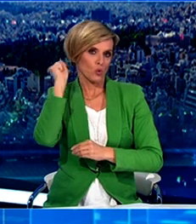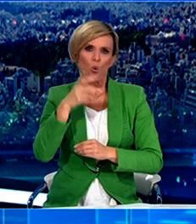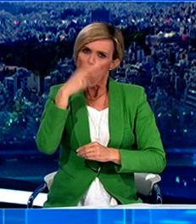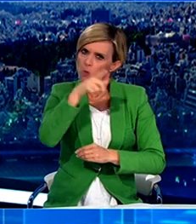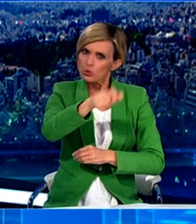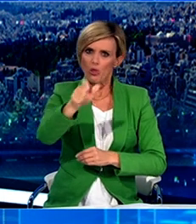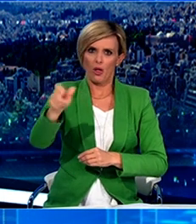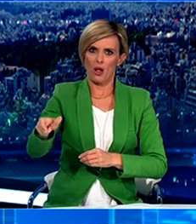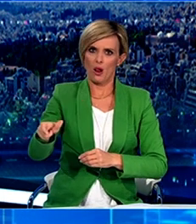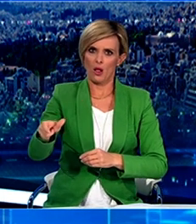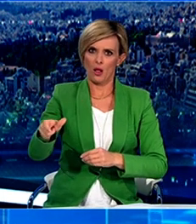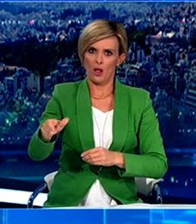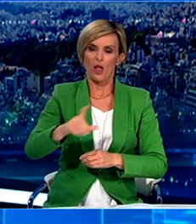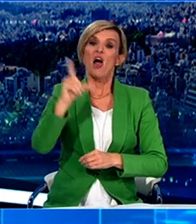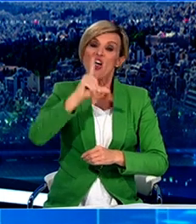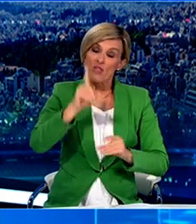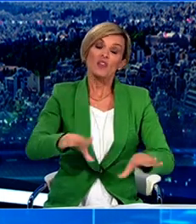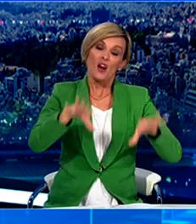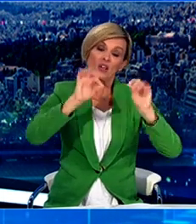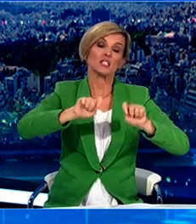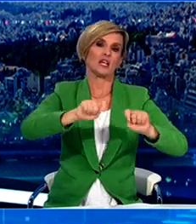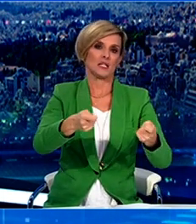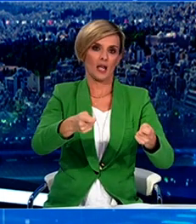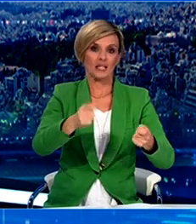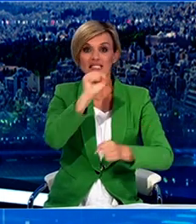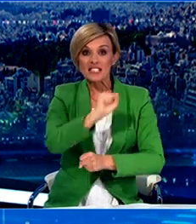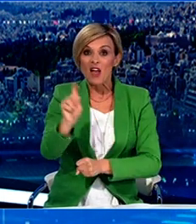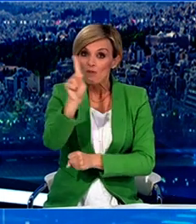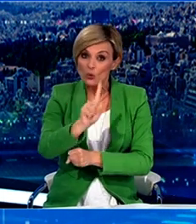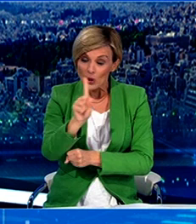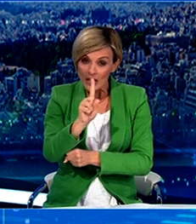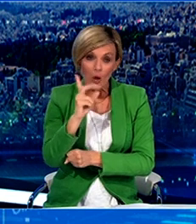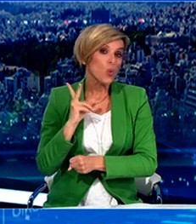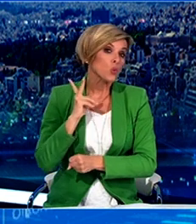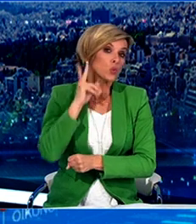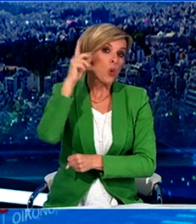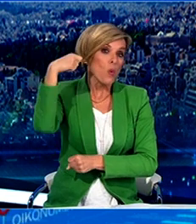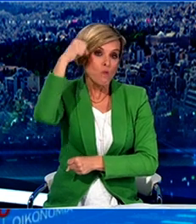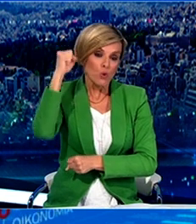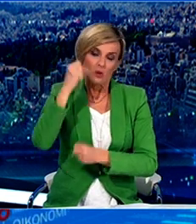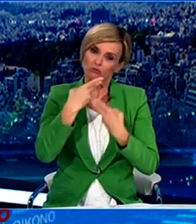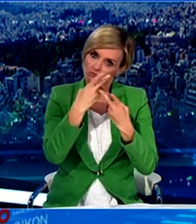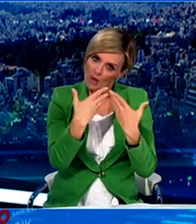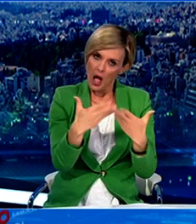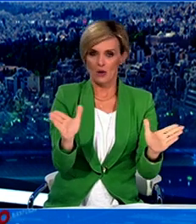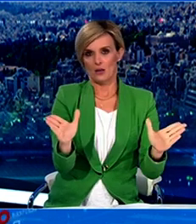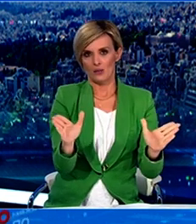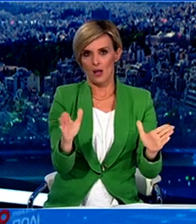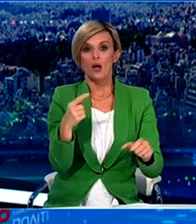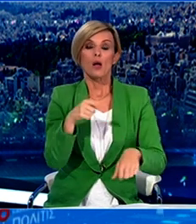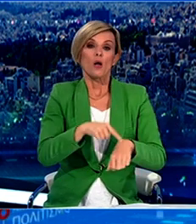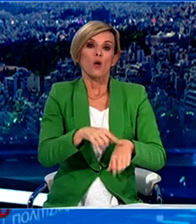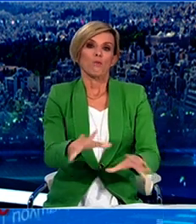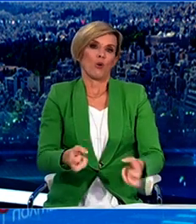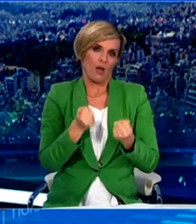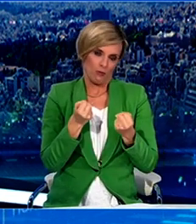με την αναστολή τους να ξεκινάει από τη Δευτέρα, 9-11 στις 6 το πρωί. Επίσης αναστέλλεται η λειτουργία των κέντρων ημερής σας φροντίδας